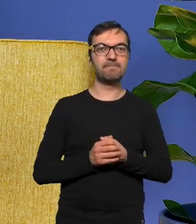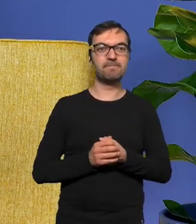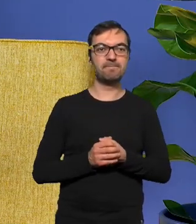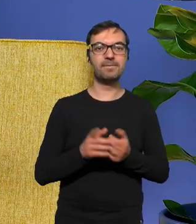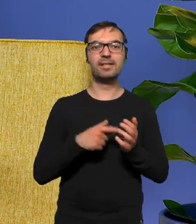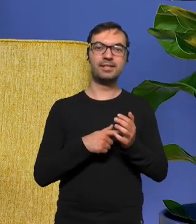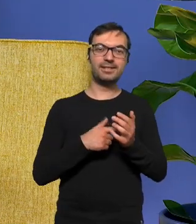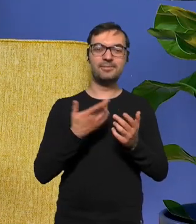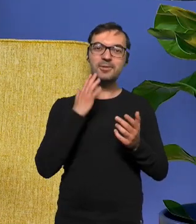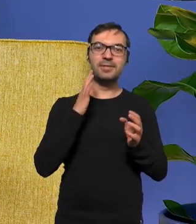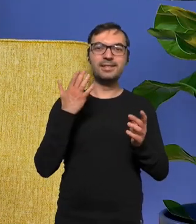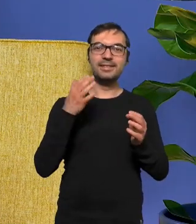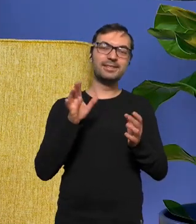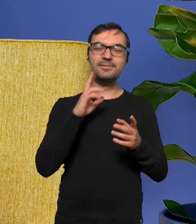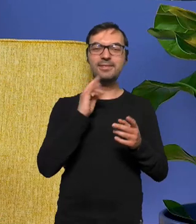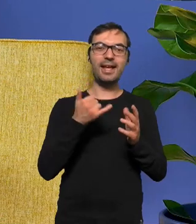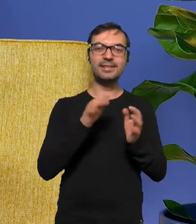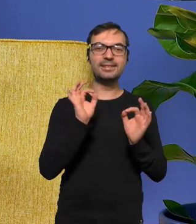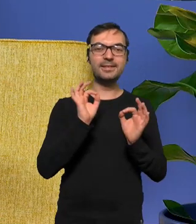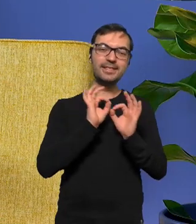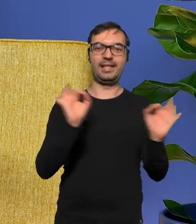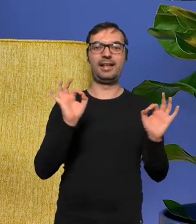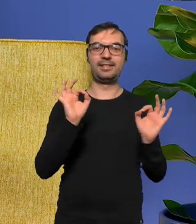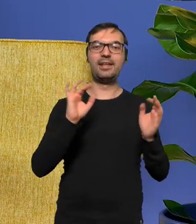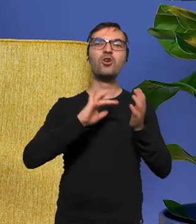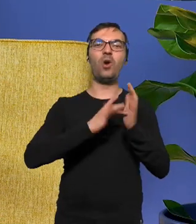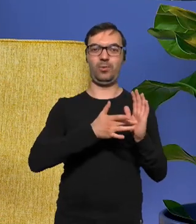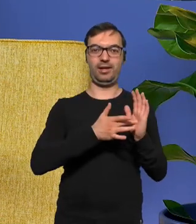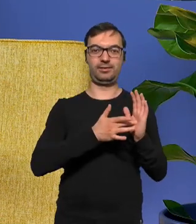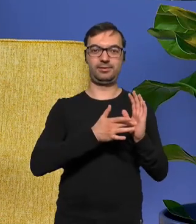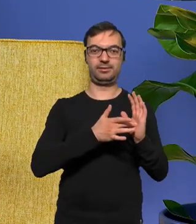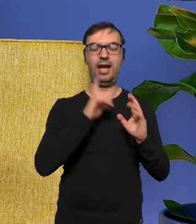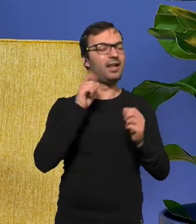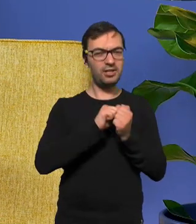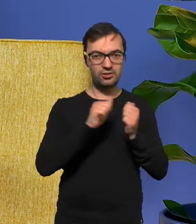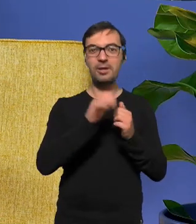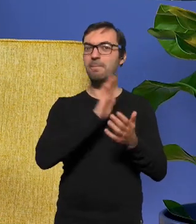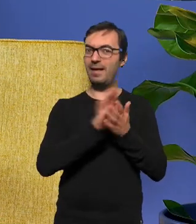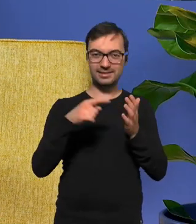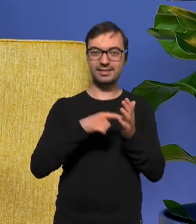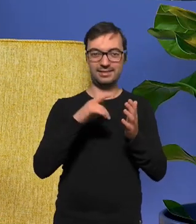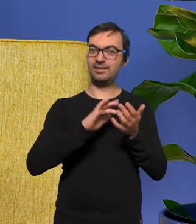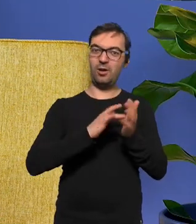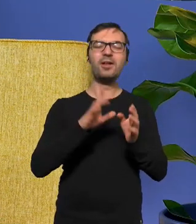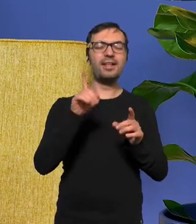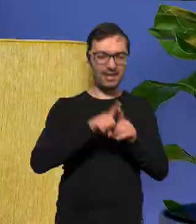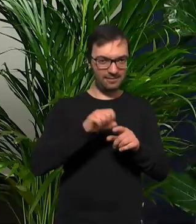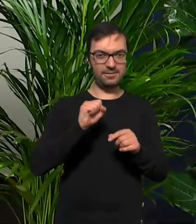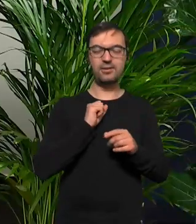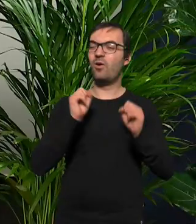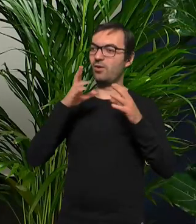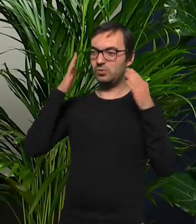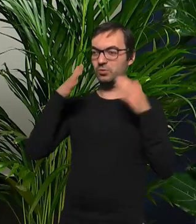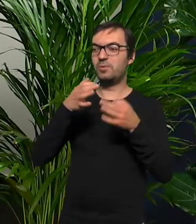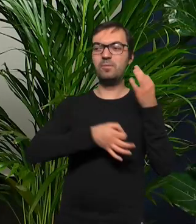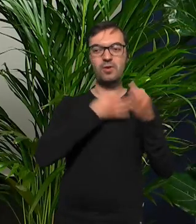ta wisienka tak tak jeżeli ona jest to jest super ale i tak ten tort wygląda przepysznie bez tej wisienki nawet skupmy się w takim